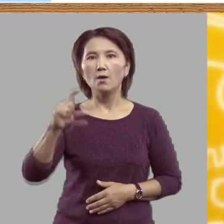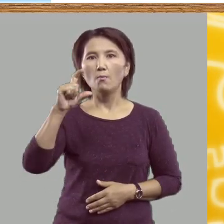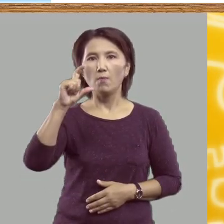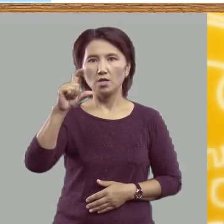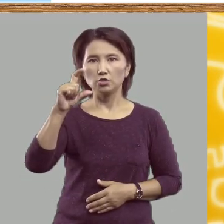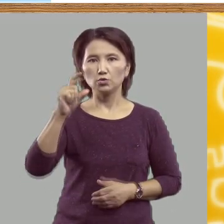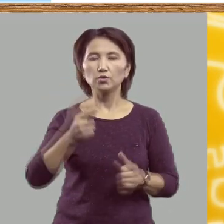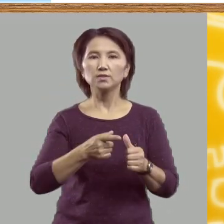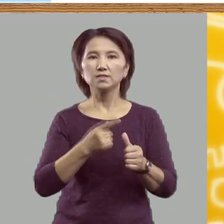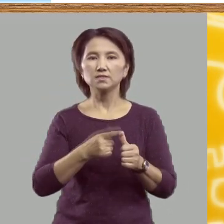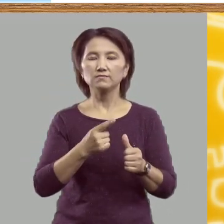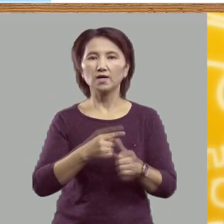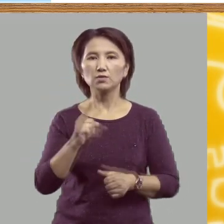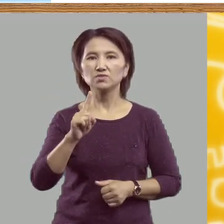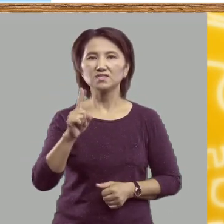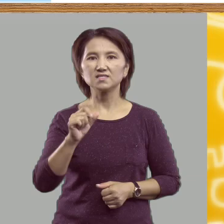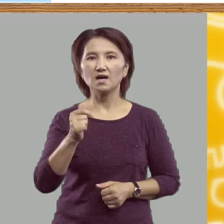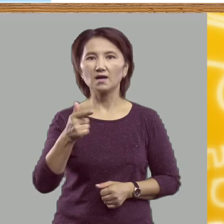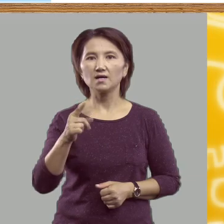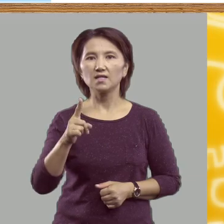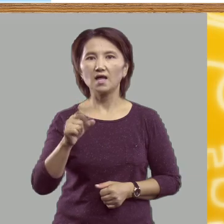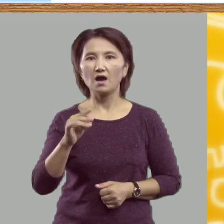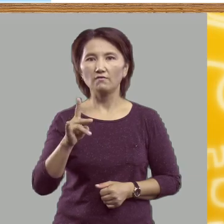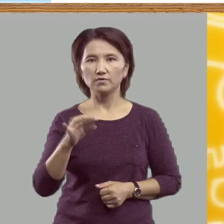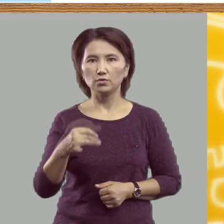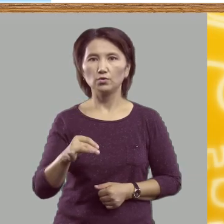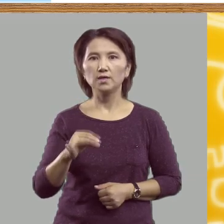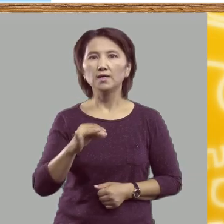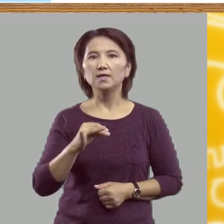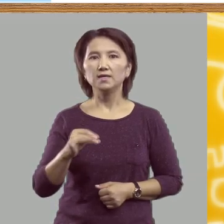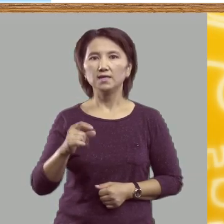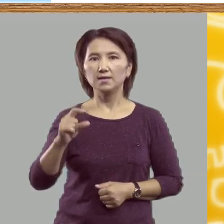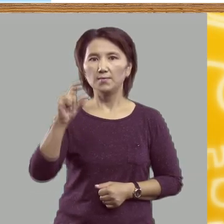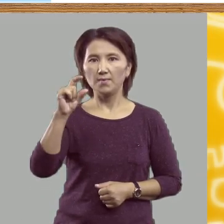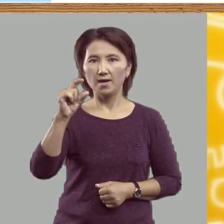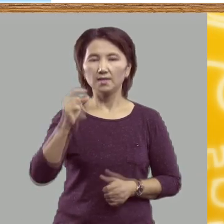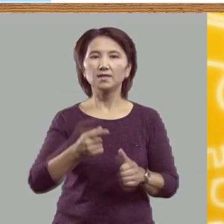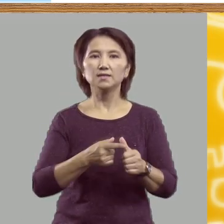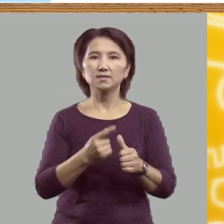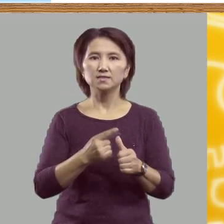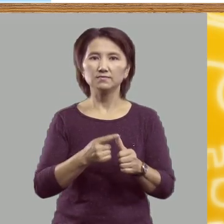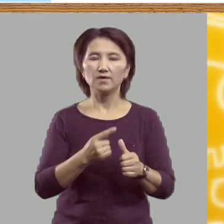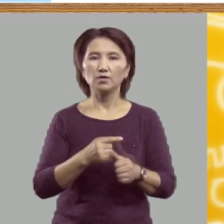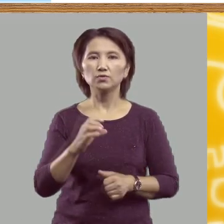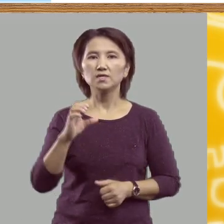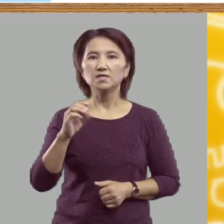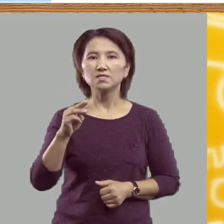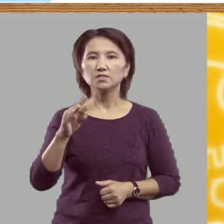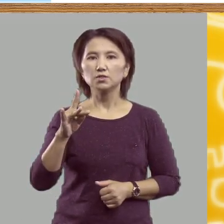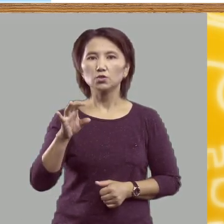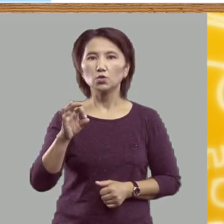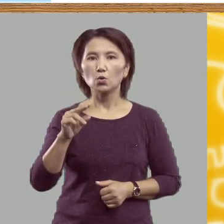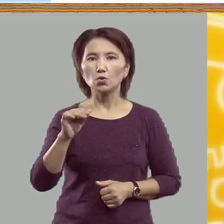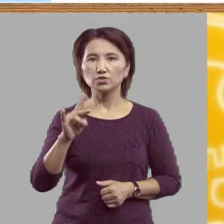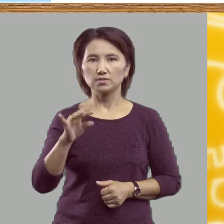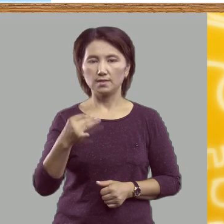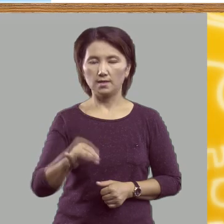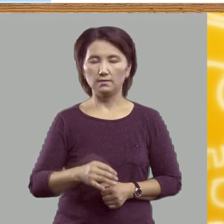называют заглавной. И маленькой. Её называют строчной.